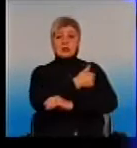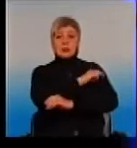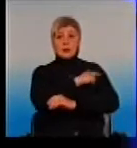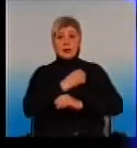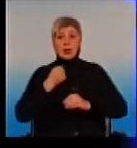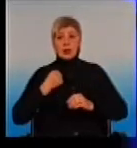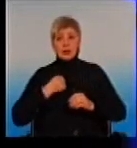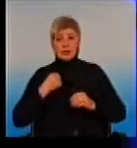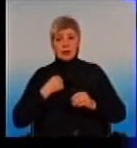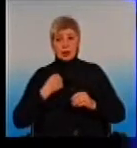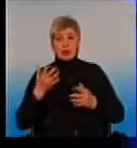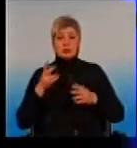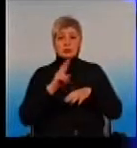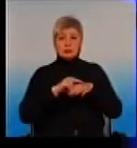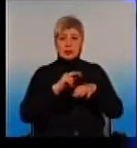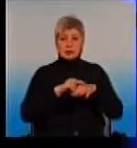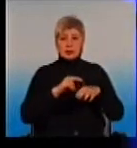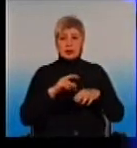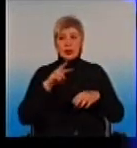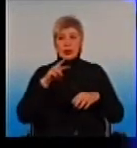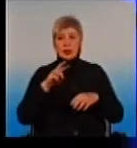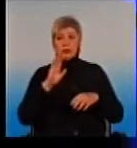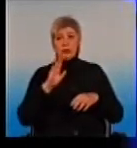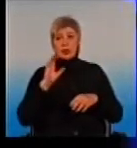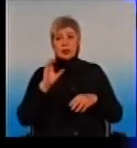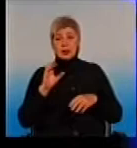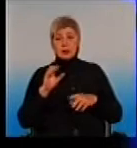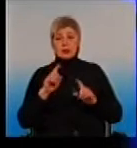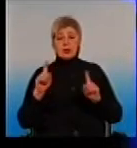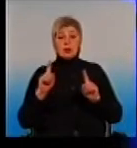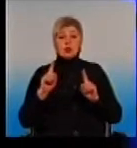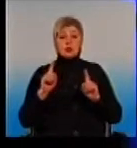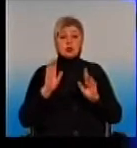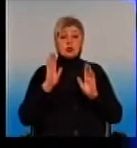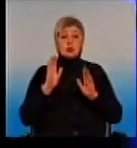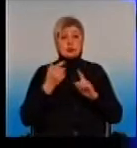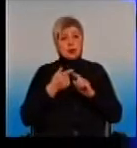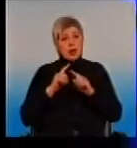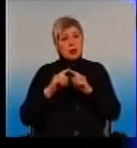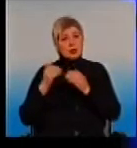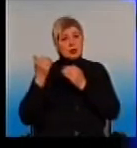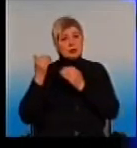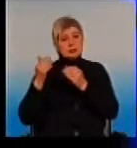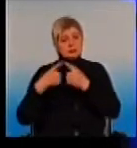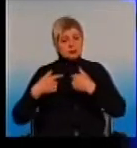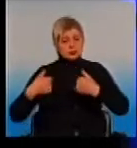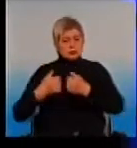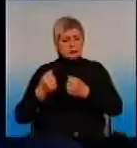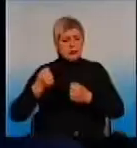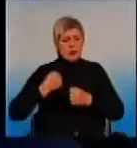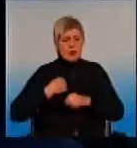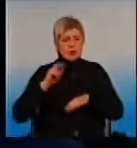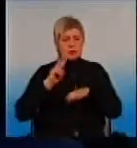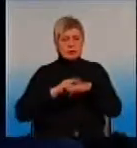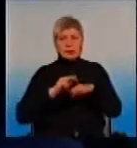Лікарня, мабуть, мається на увазі лікарня МВС. Так. От що буде з відомчими лікарнями? Чи вони будуть відомчими, чи вони будуть обслуговувати людей?